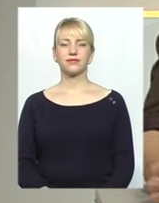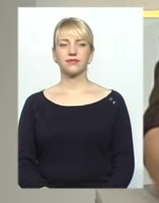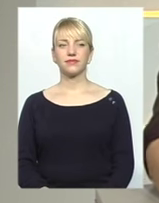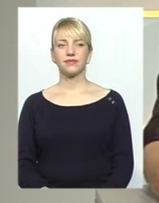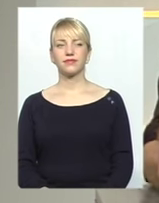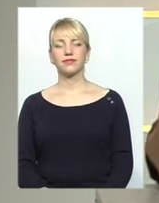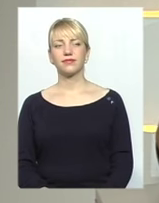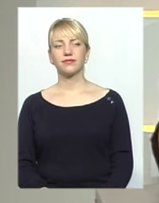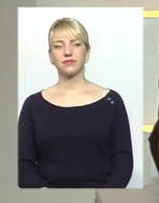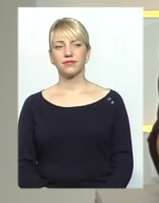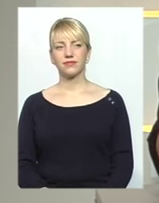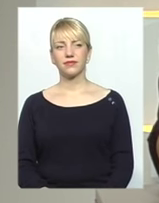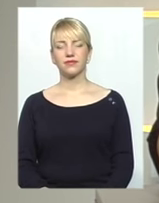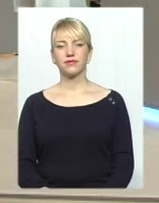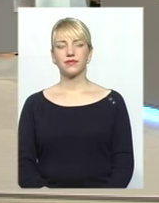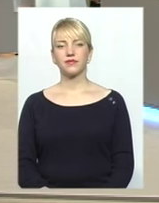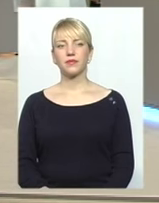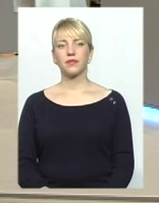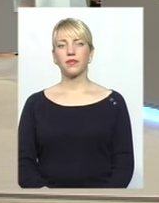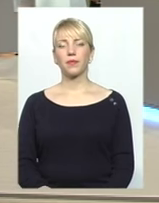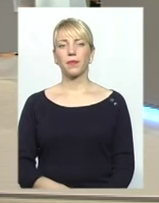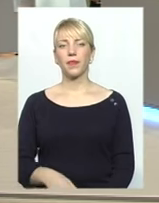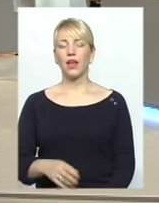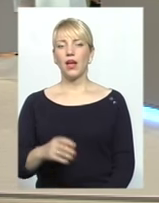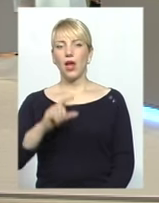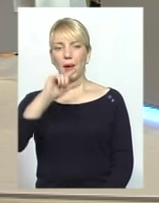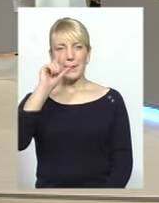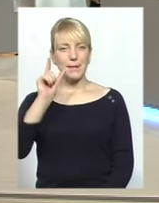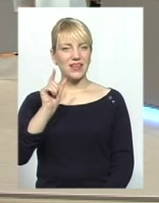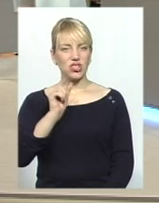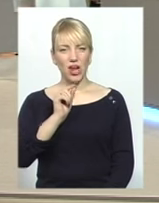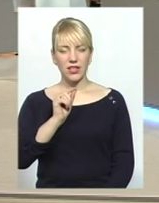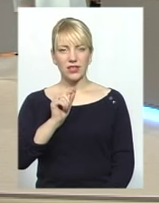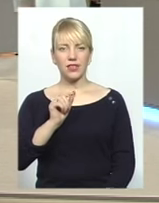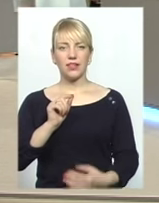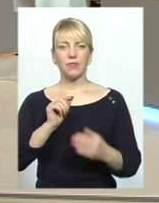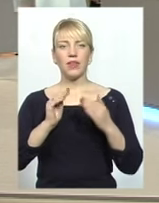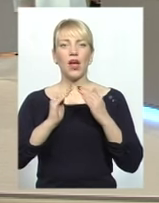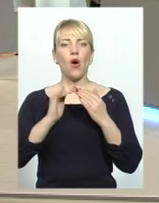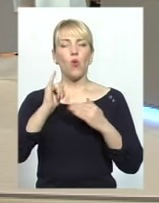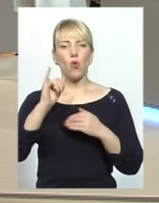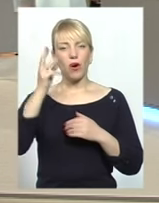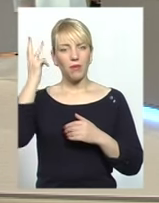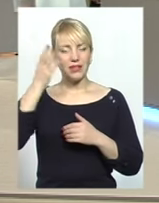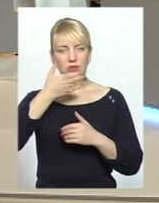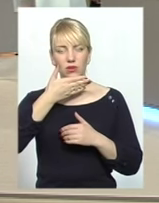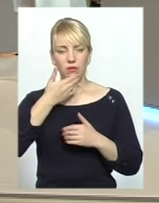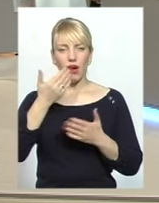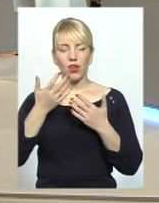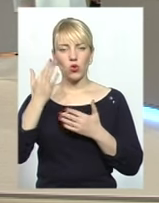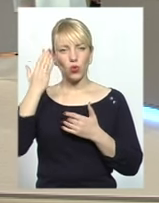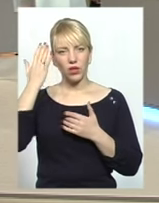Шейх Абдуль Карім, одразу до вас запитання. Мачеті в Хмельницькому немає. Але от якби уявити ситуацію, що в місце, де моляться